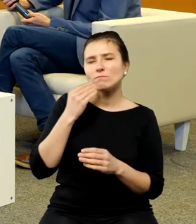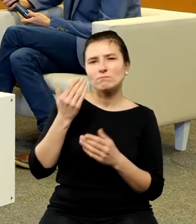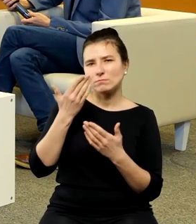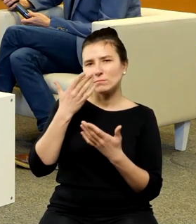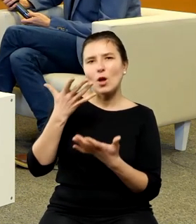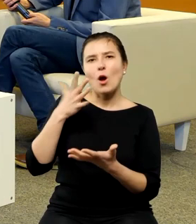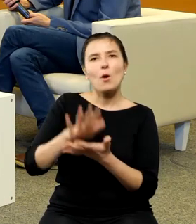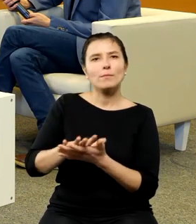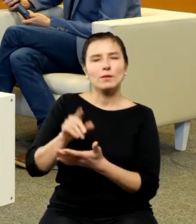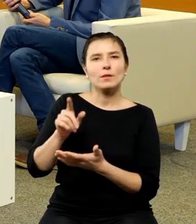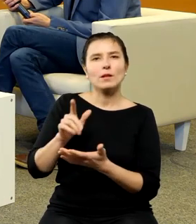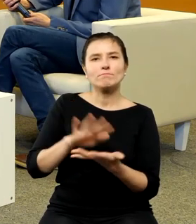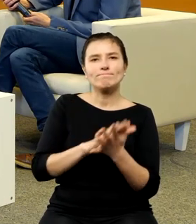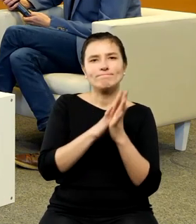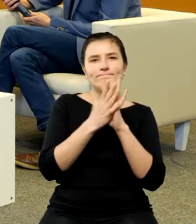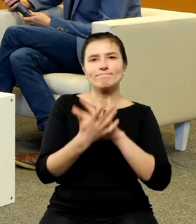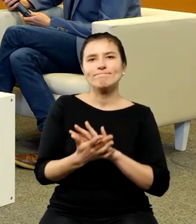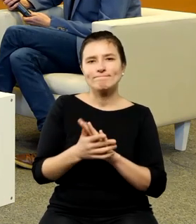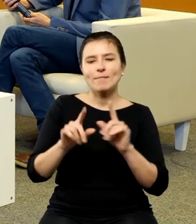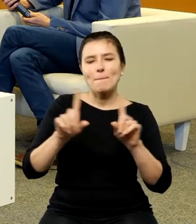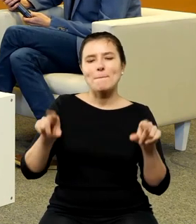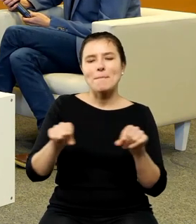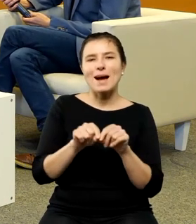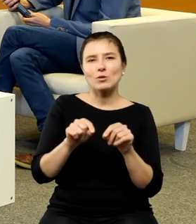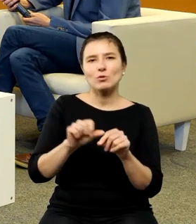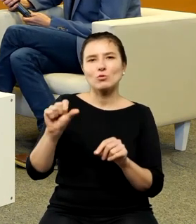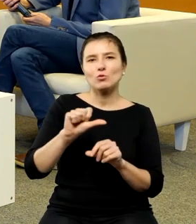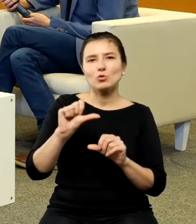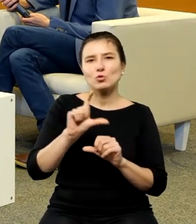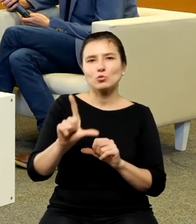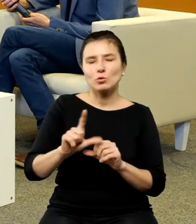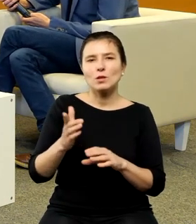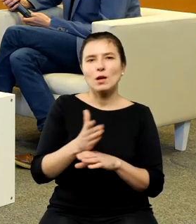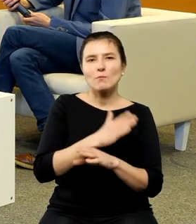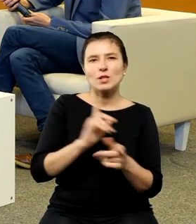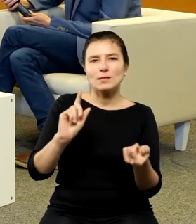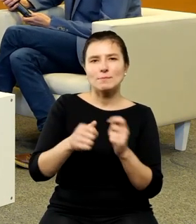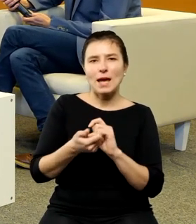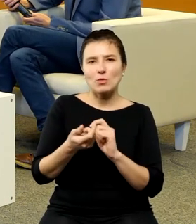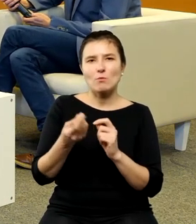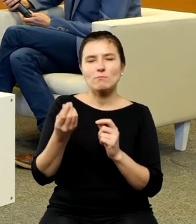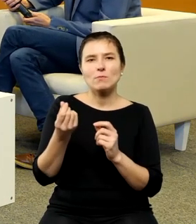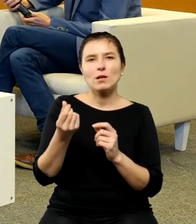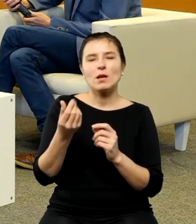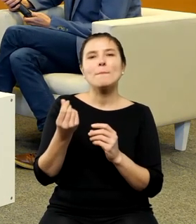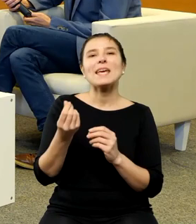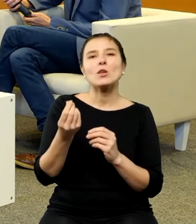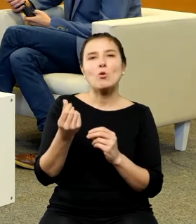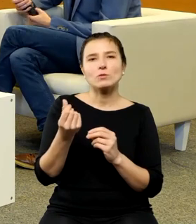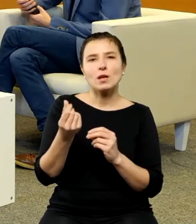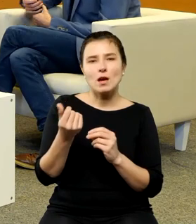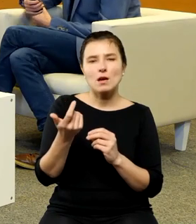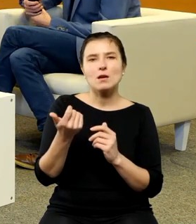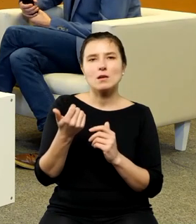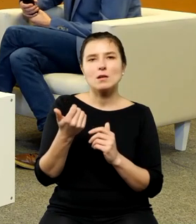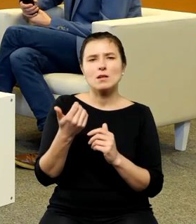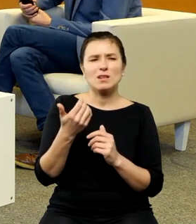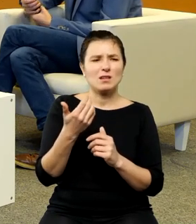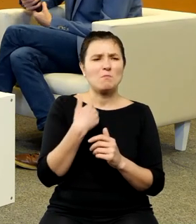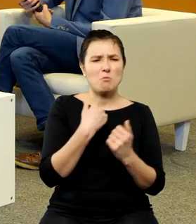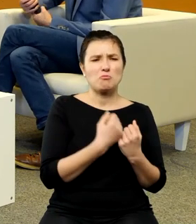w ten nominał tysiąca złotych przed denominacją który funkcjonował przez